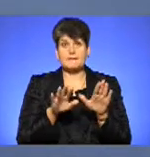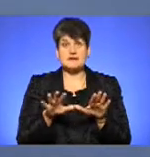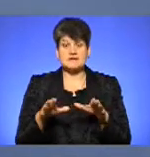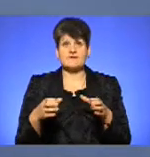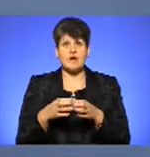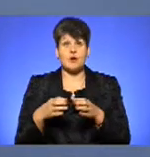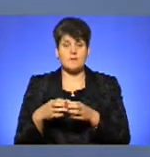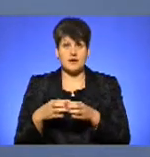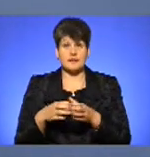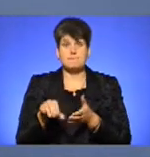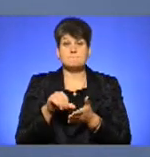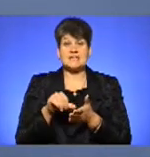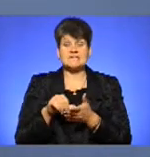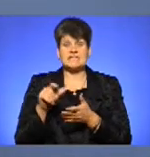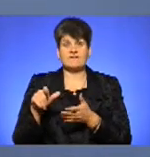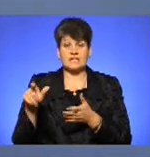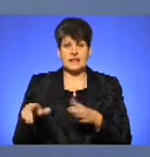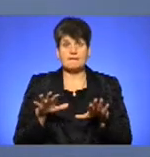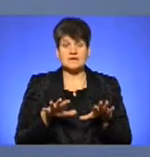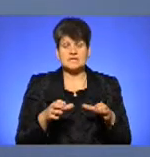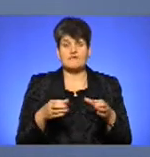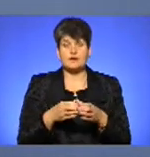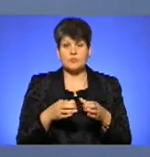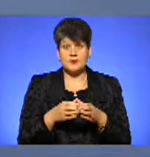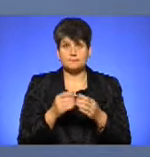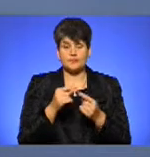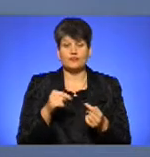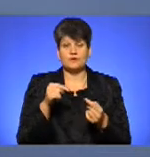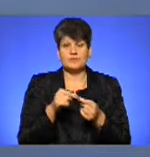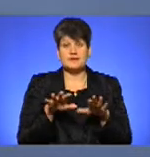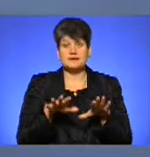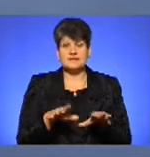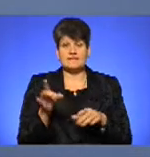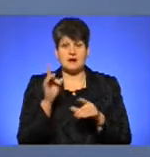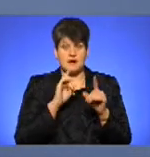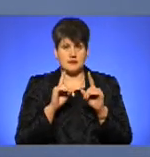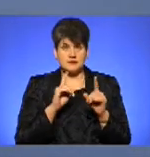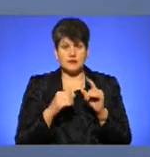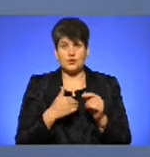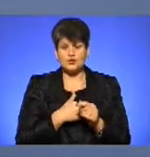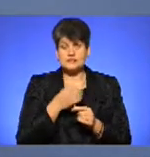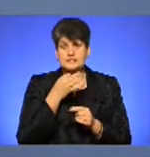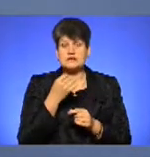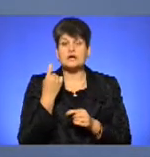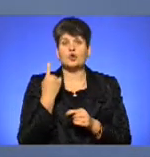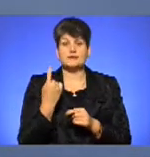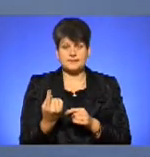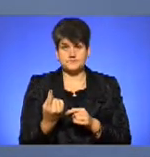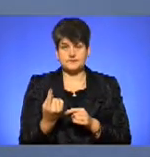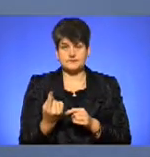громади. Тобто, представники місцевої громади у відповідних місцевих радах. Але я хочу сказати одне, що